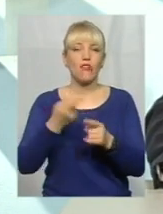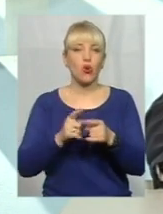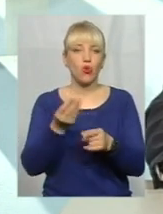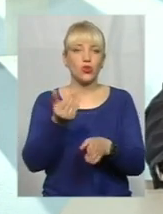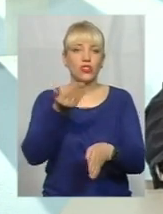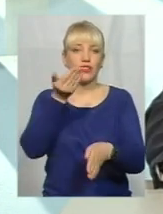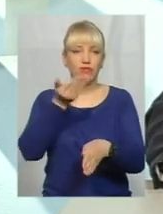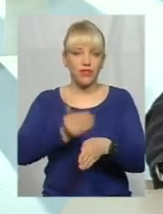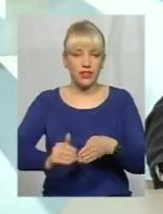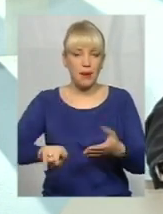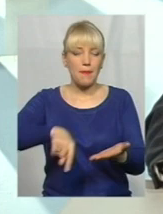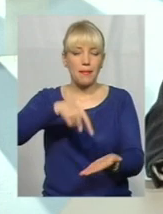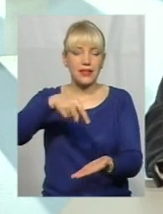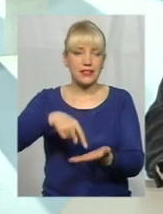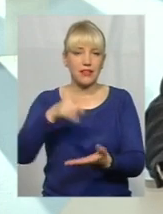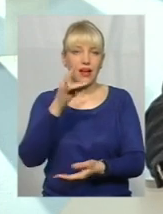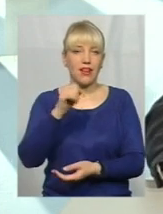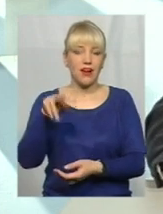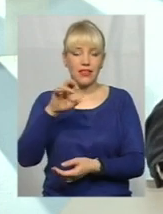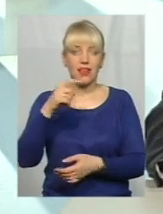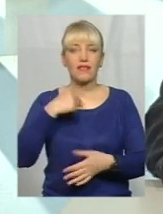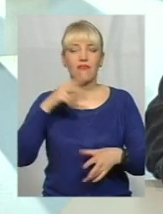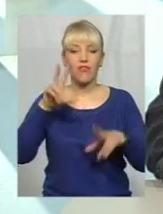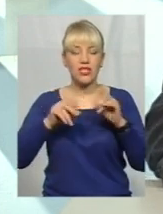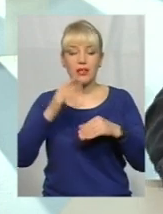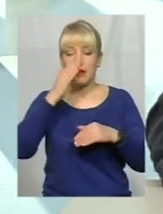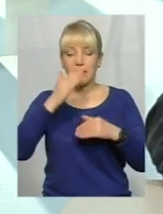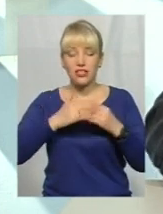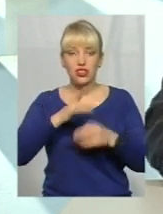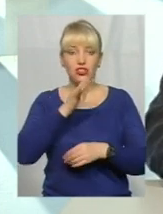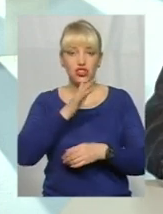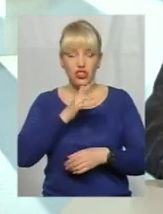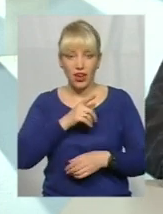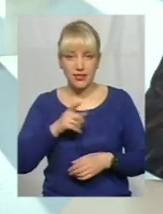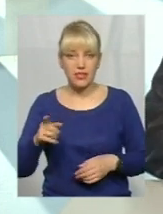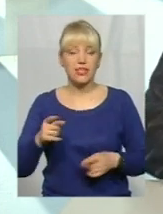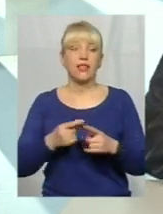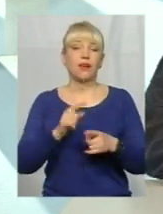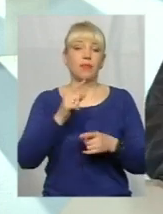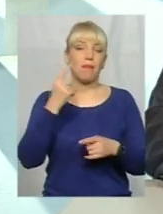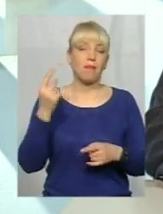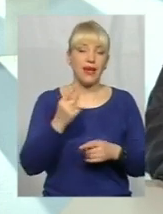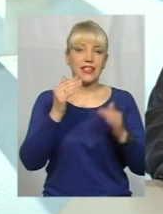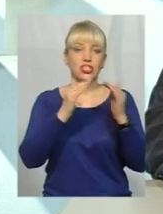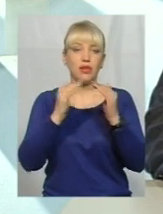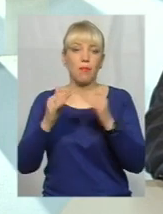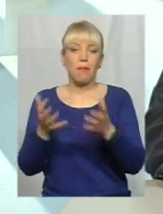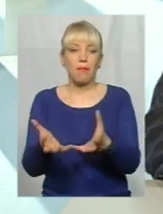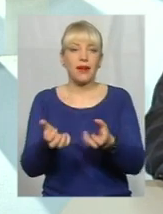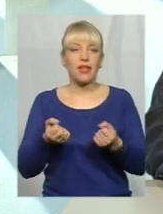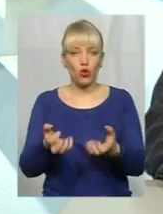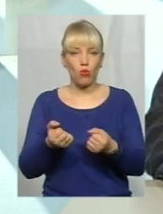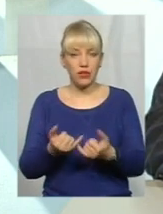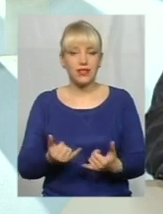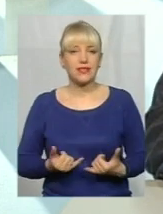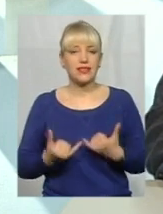тому я рахую, що в найближчий час перші споруди, перші прийомники для тварин